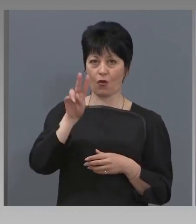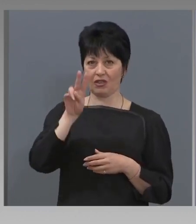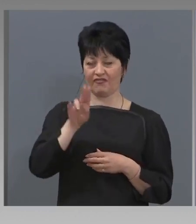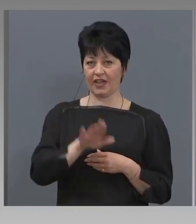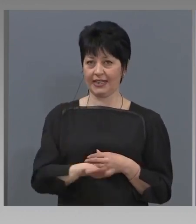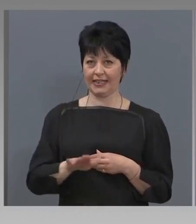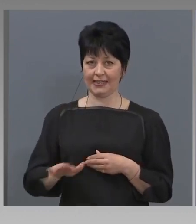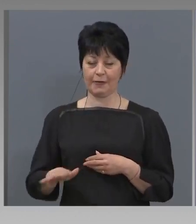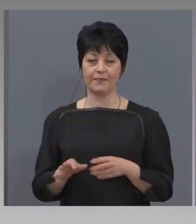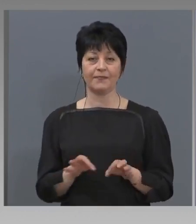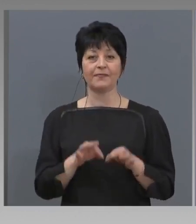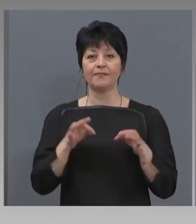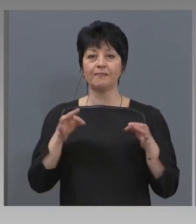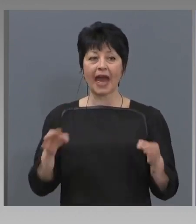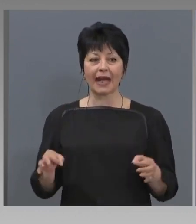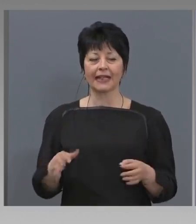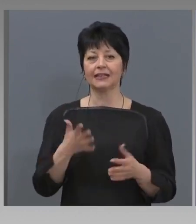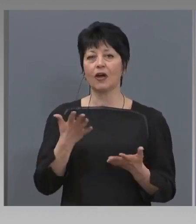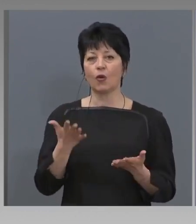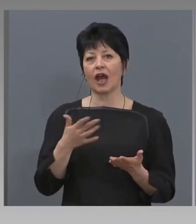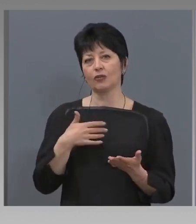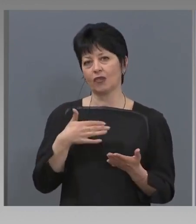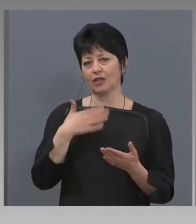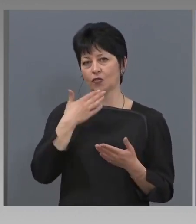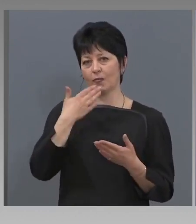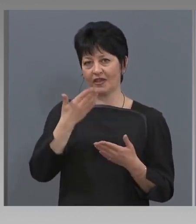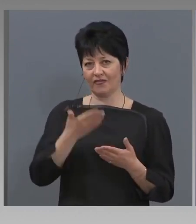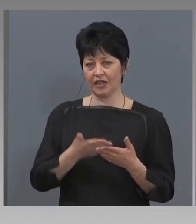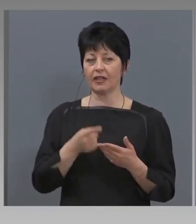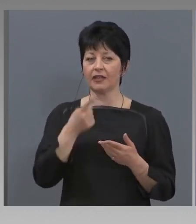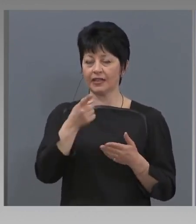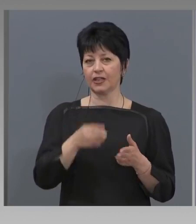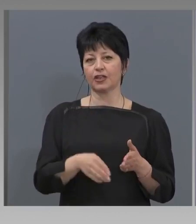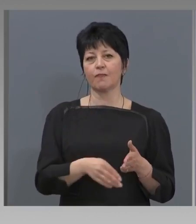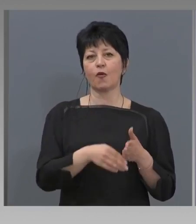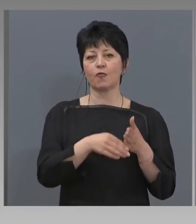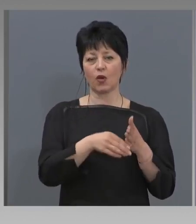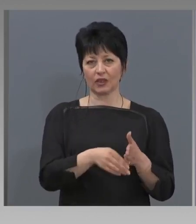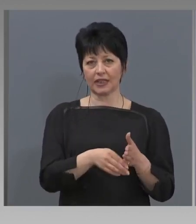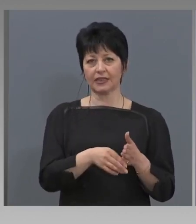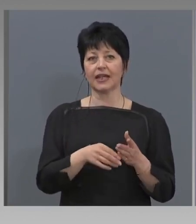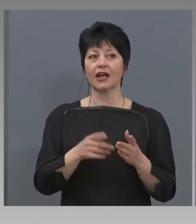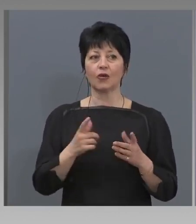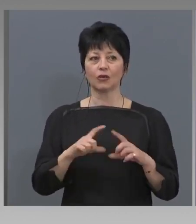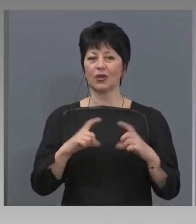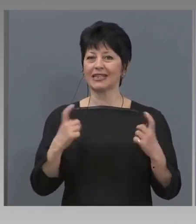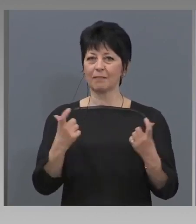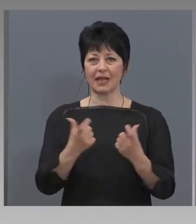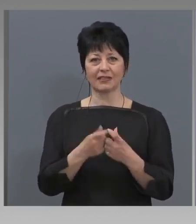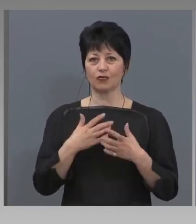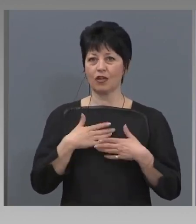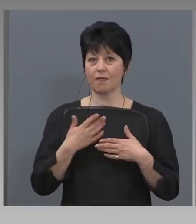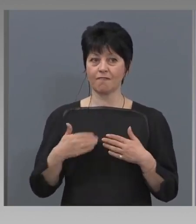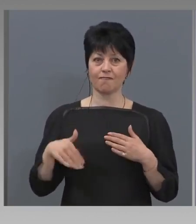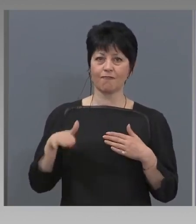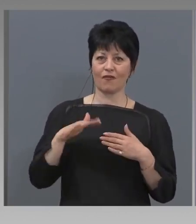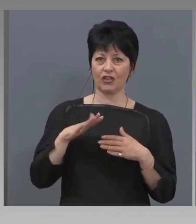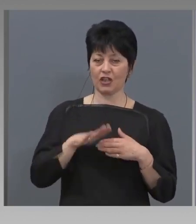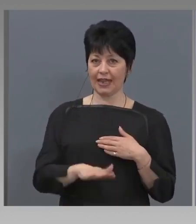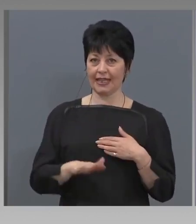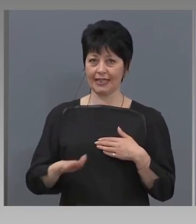Мярката, която току-що обявихме, е една от мерките, с които те ще бъдат подпомогнати, и след като семейството е многодетно, вероятно получава и